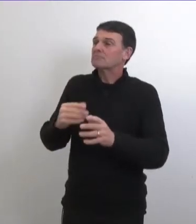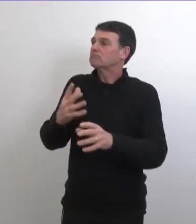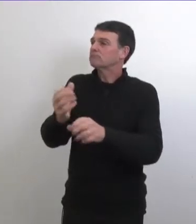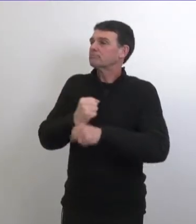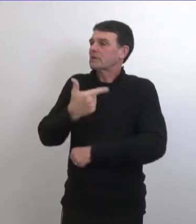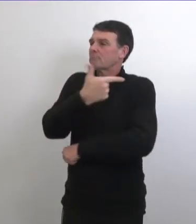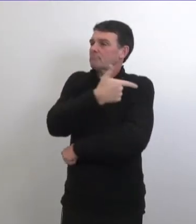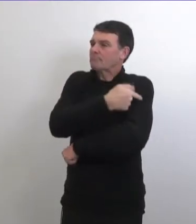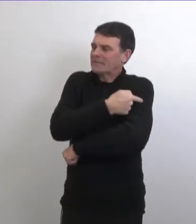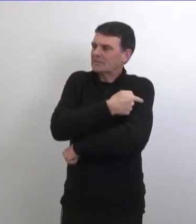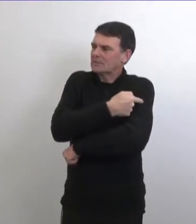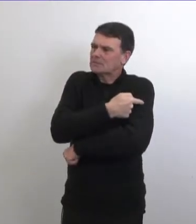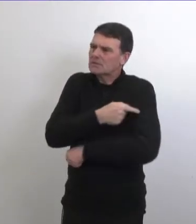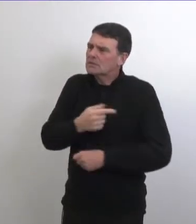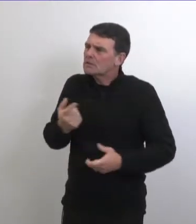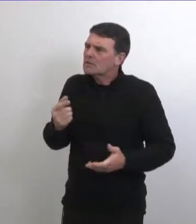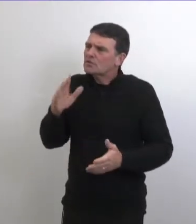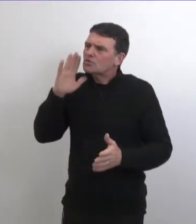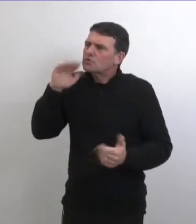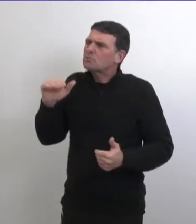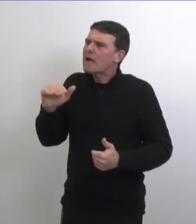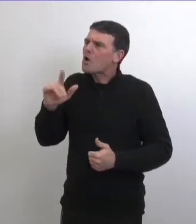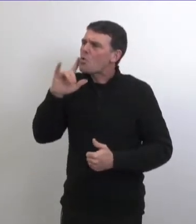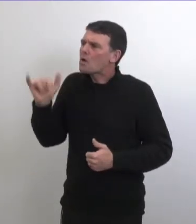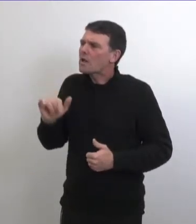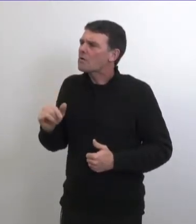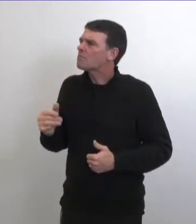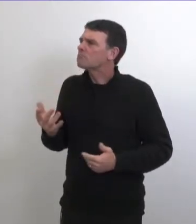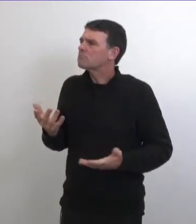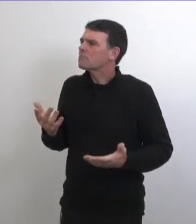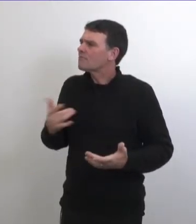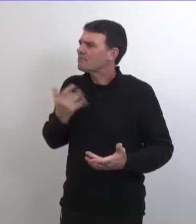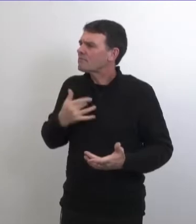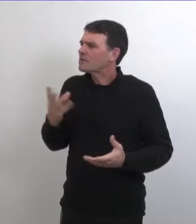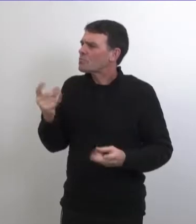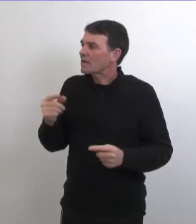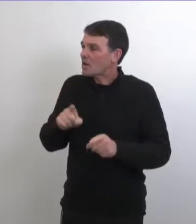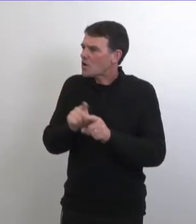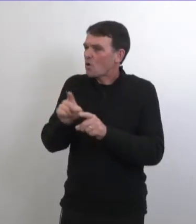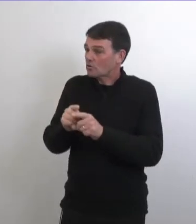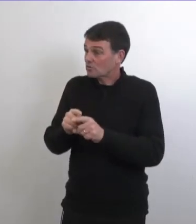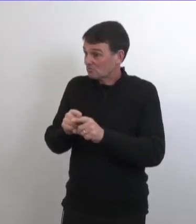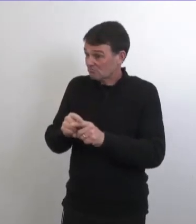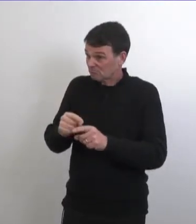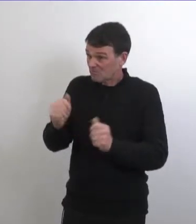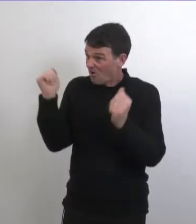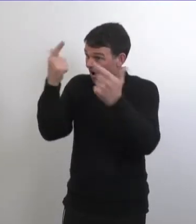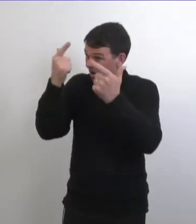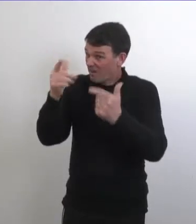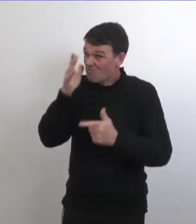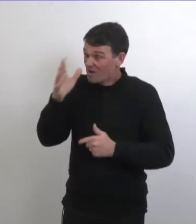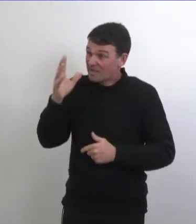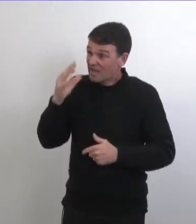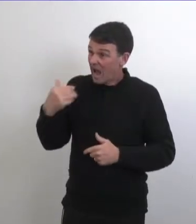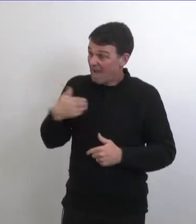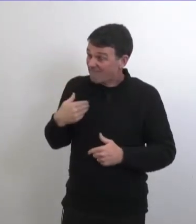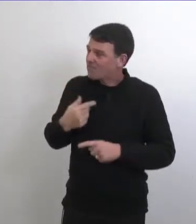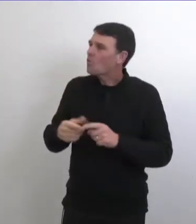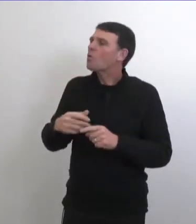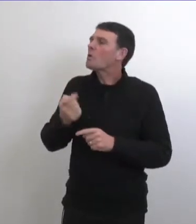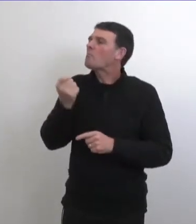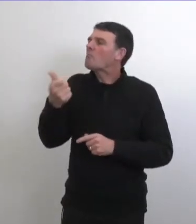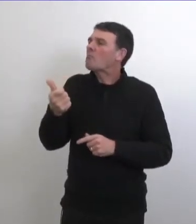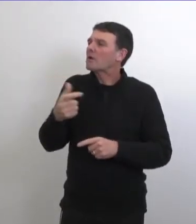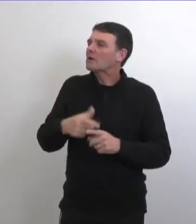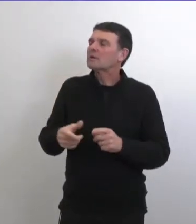quel genre de réaction les gens devraient attendre à voir lorsqu'ils ont le vaccin je veux dire qu'est ce que leur corps va ressentir une fois qu'ils ont